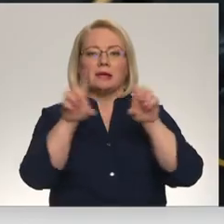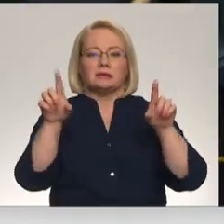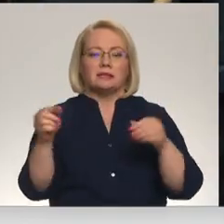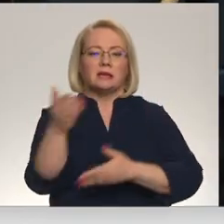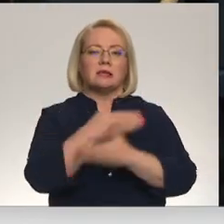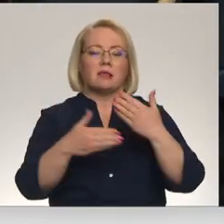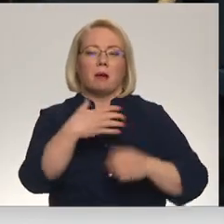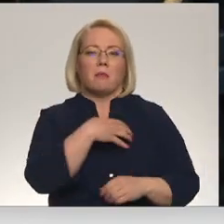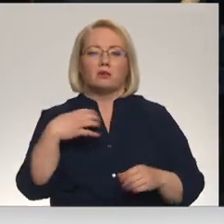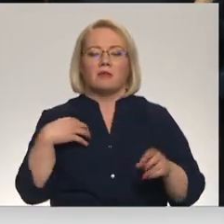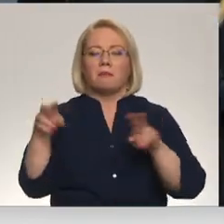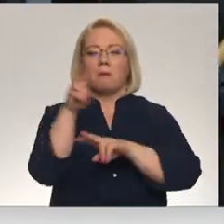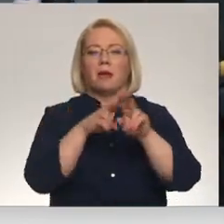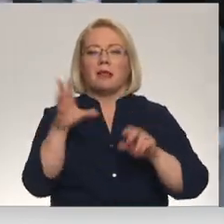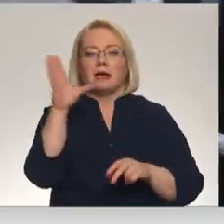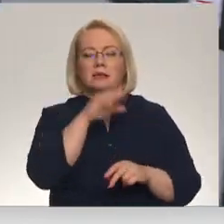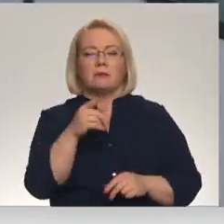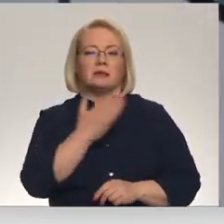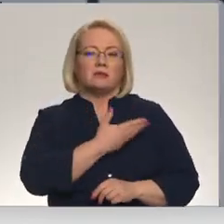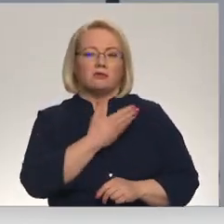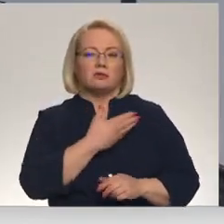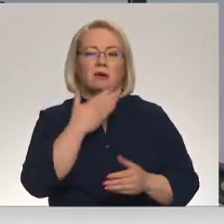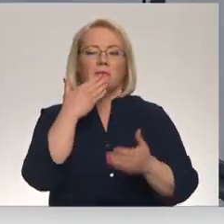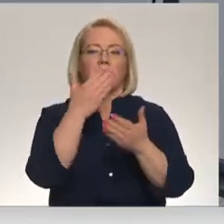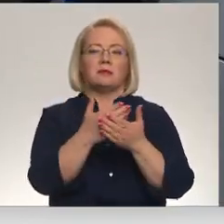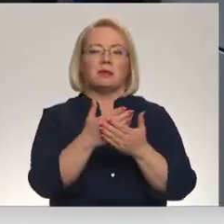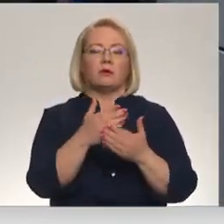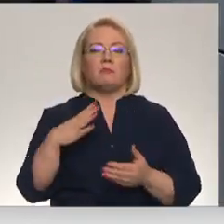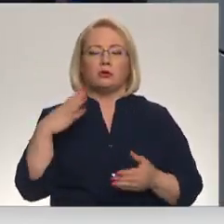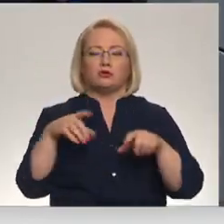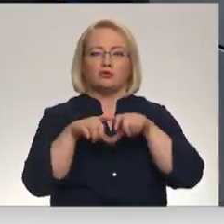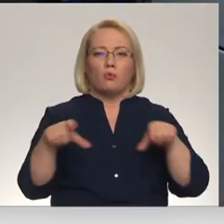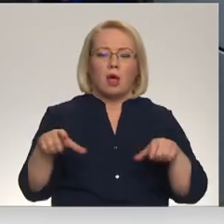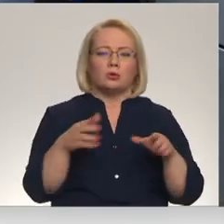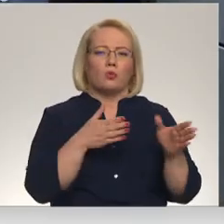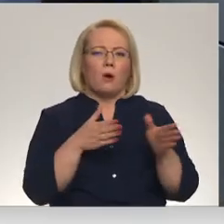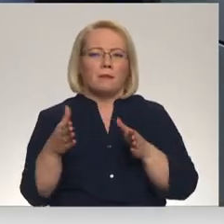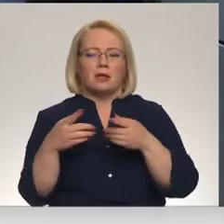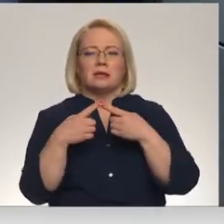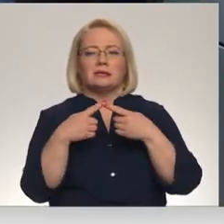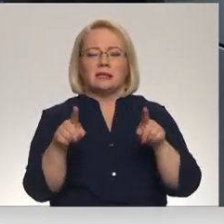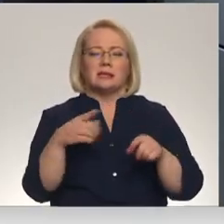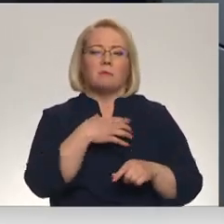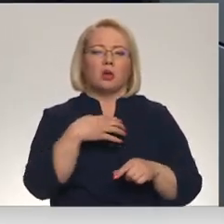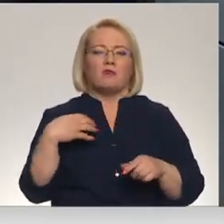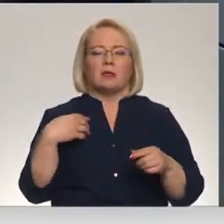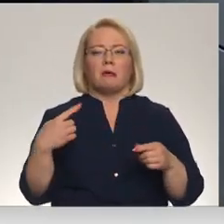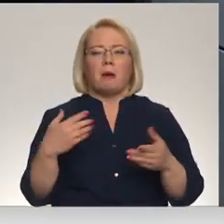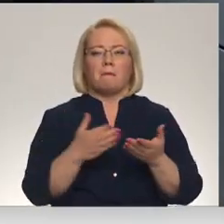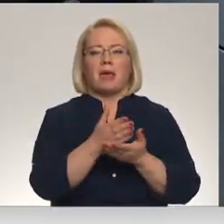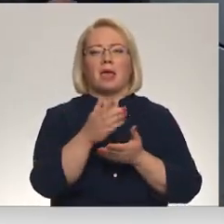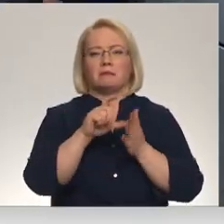pašvaldībām, meklē iespējas viņu izmetināšanai pielāgot bijušās skolas, kopumītnes un citus pašvaldībām pieejamas telpas.